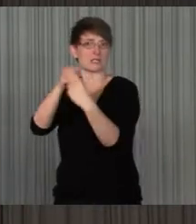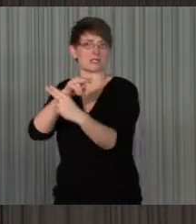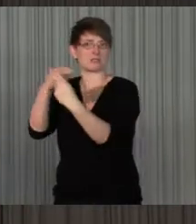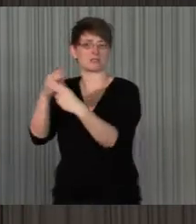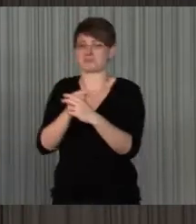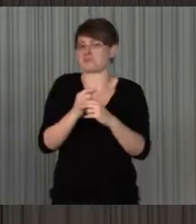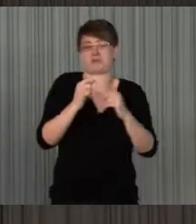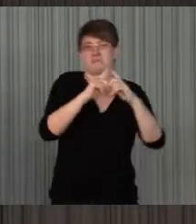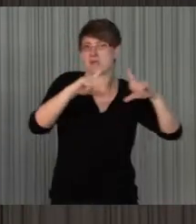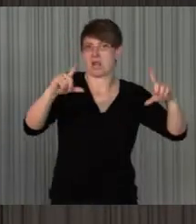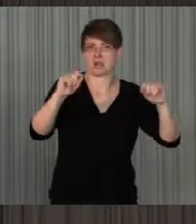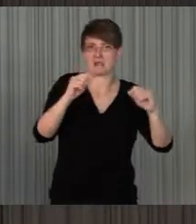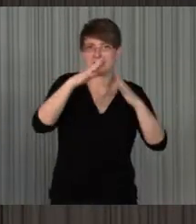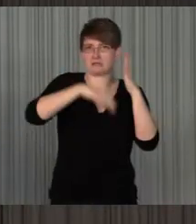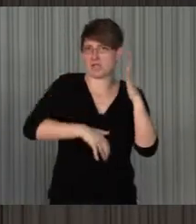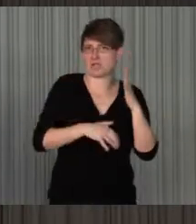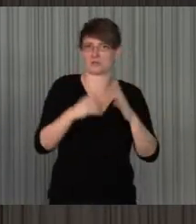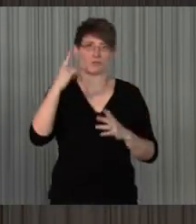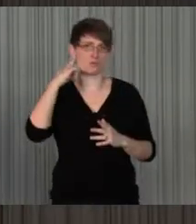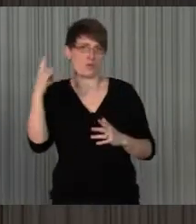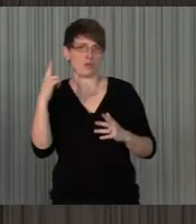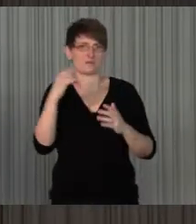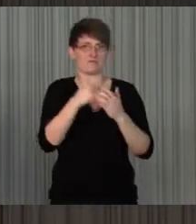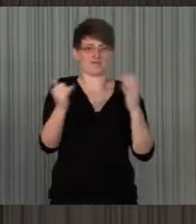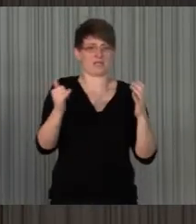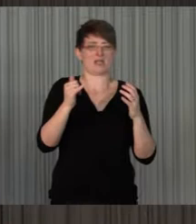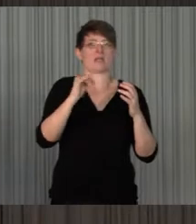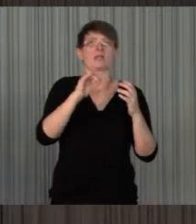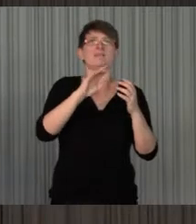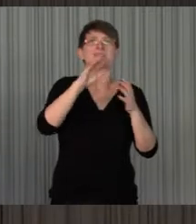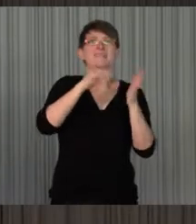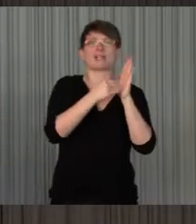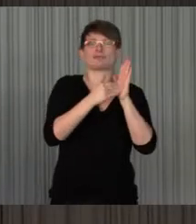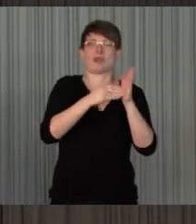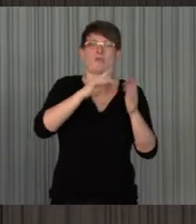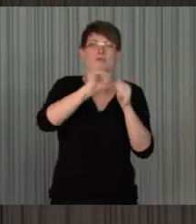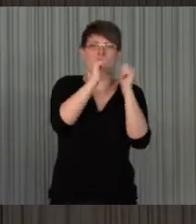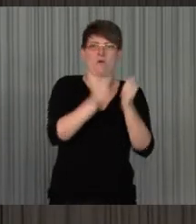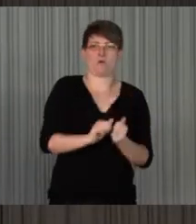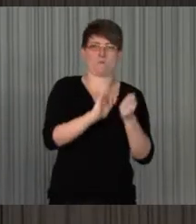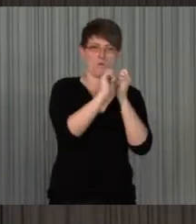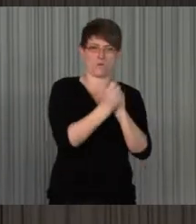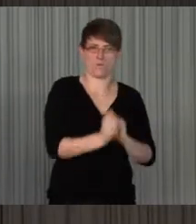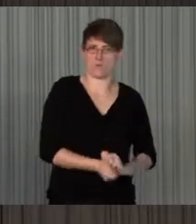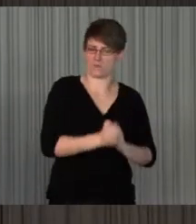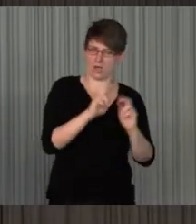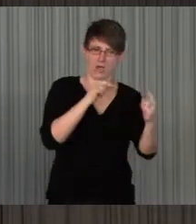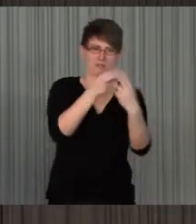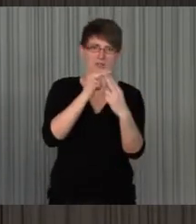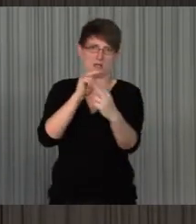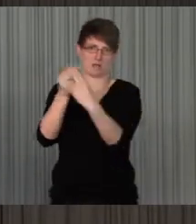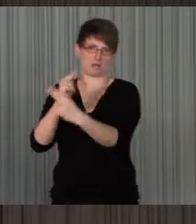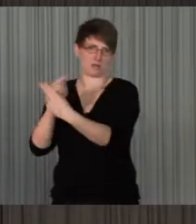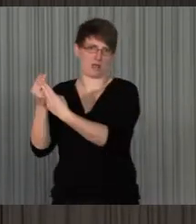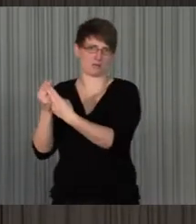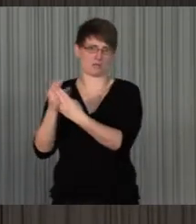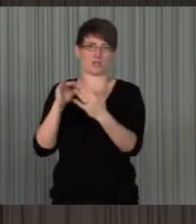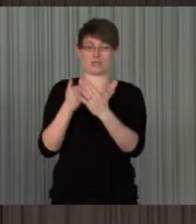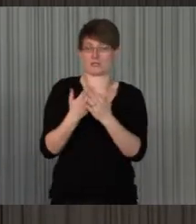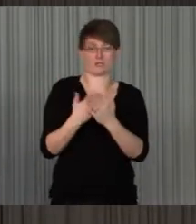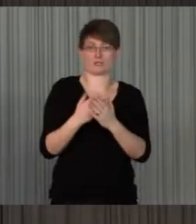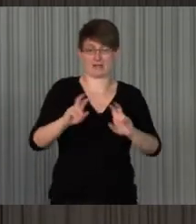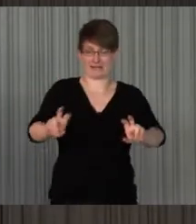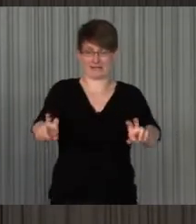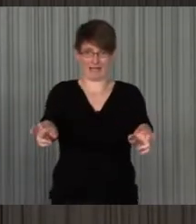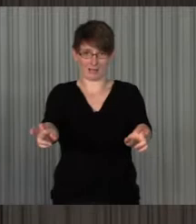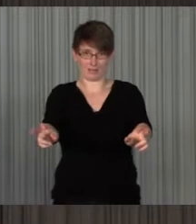Bild, Text, Ton, die Art der Darstellung kann fast verändert werden, also dadurch, dass es sozusagen greiflich auch im